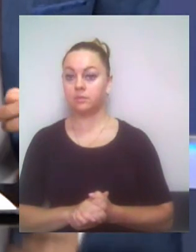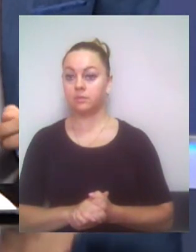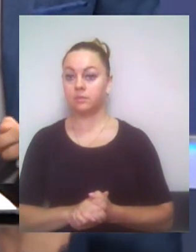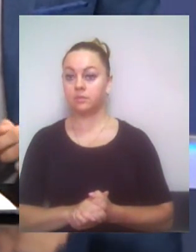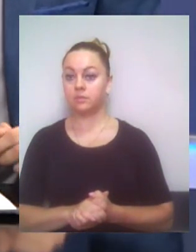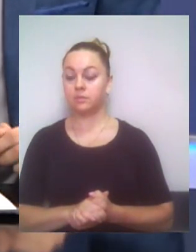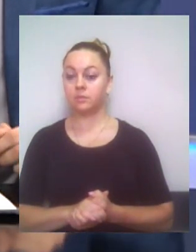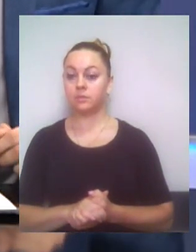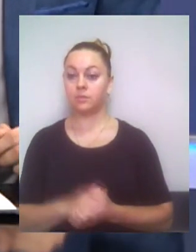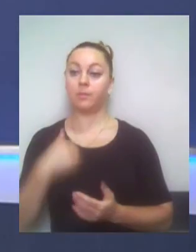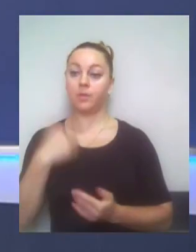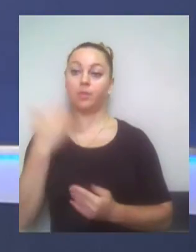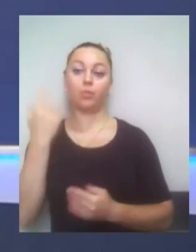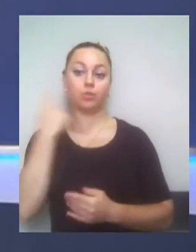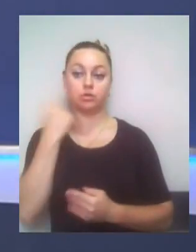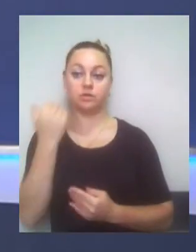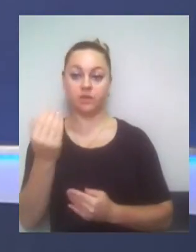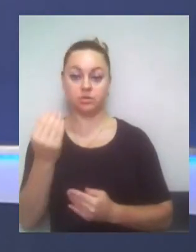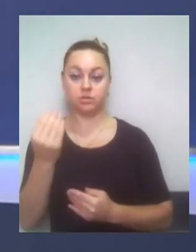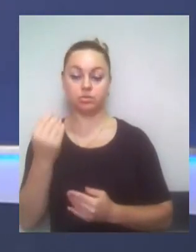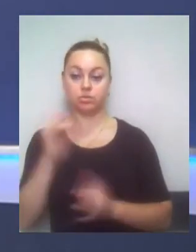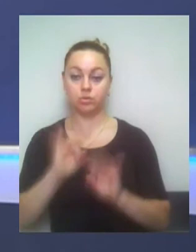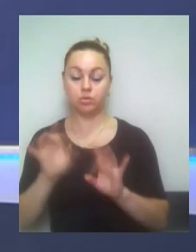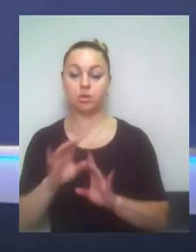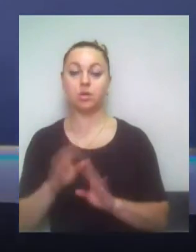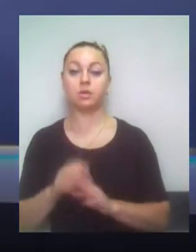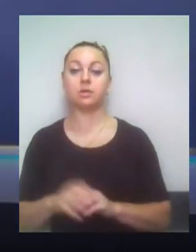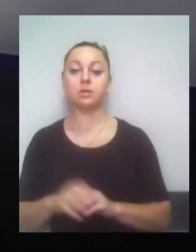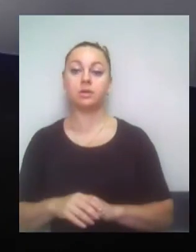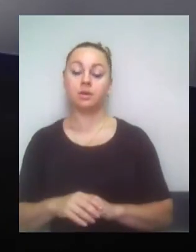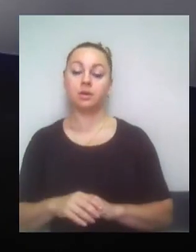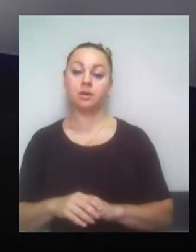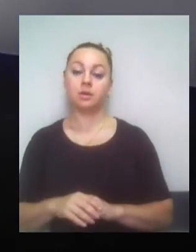Почули думку, пані Лілі, а що стосується... Пан Олег,